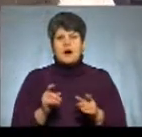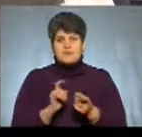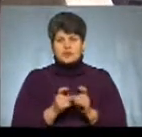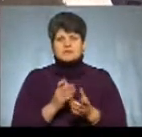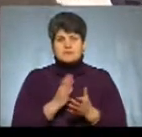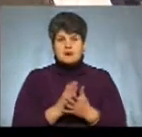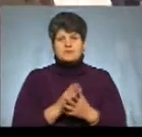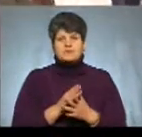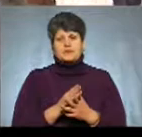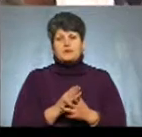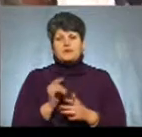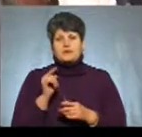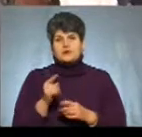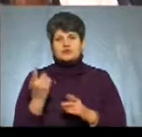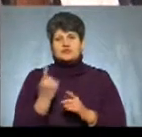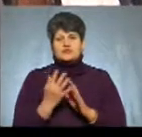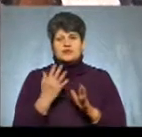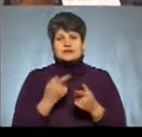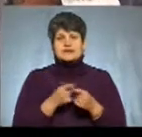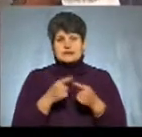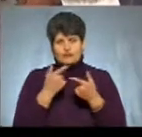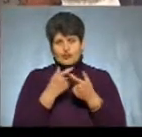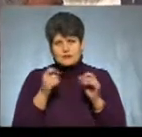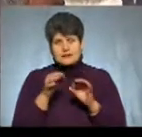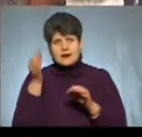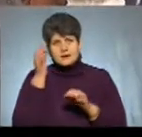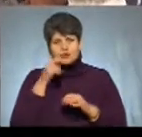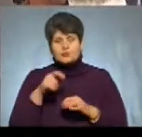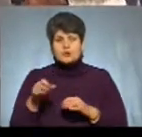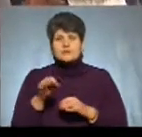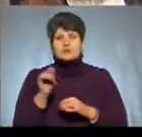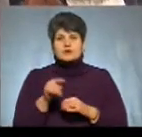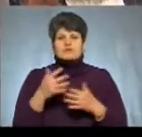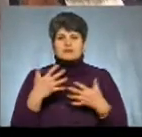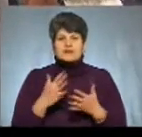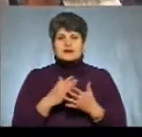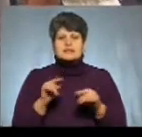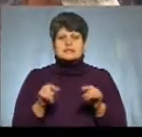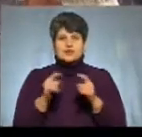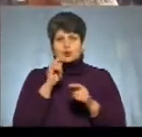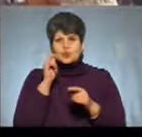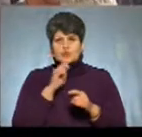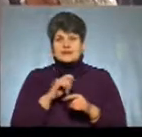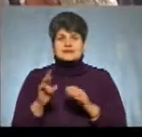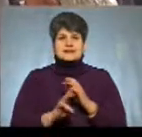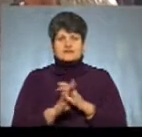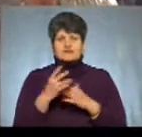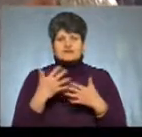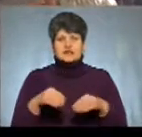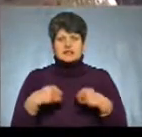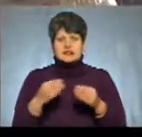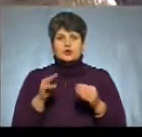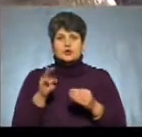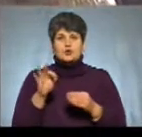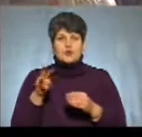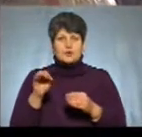на увазі. В першу чергу ми зараз робимо це інформаційно. Нагадуємо людям про те, що вже є створена українська церква, вже надано томос.